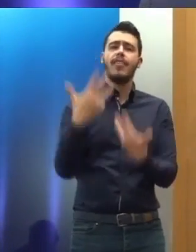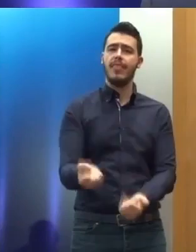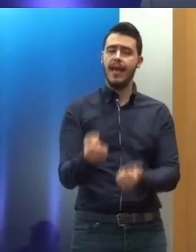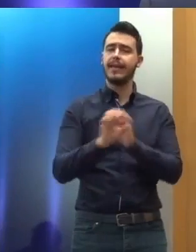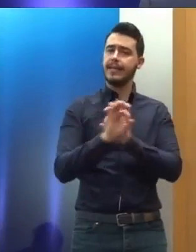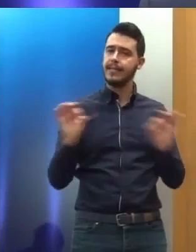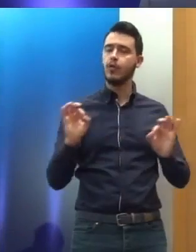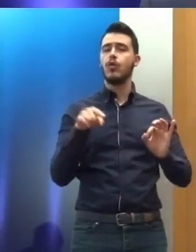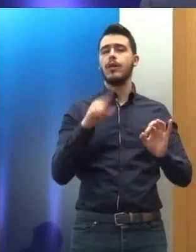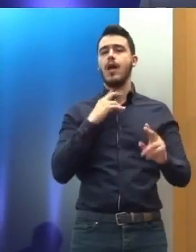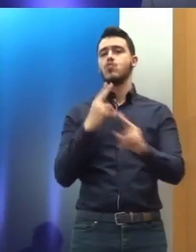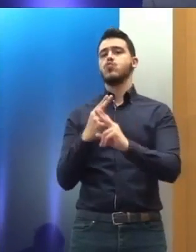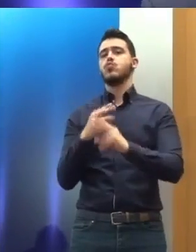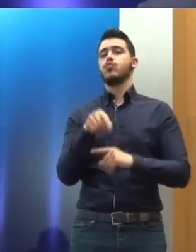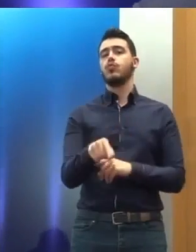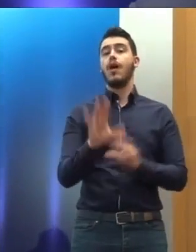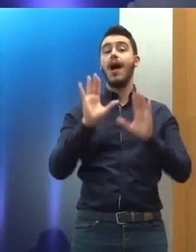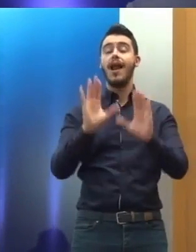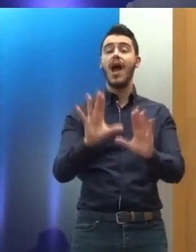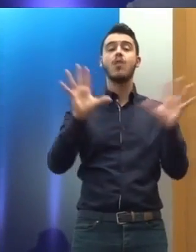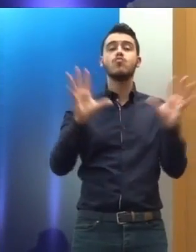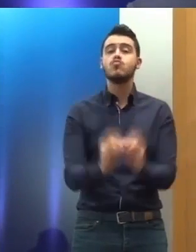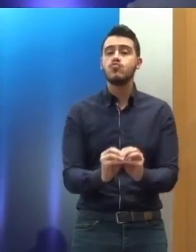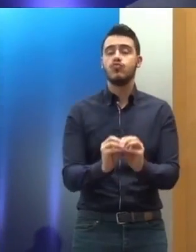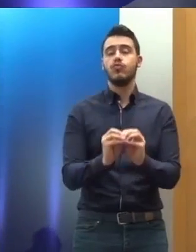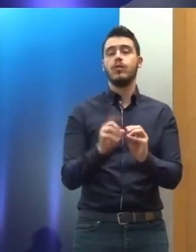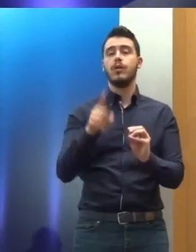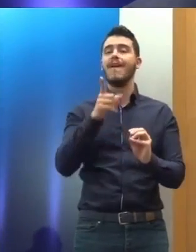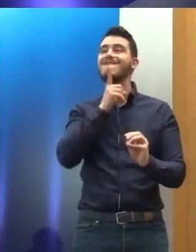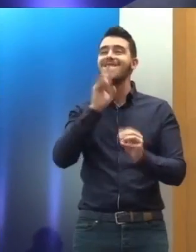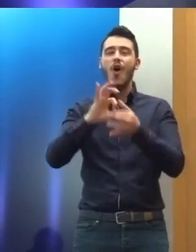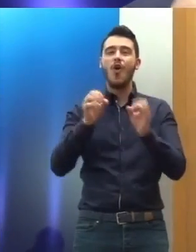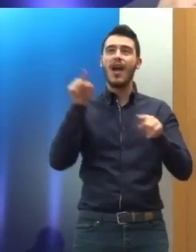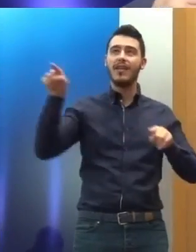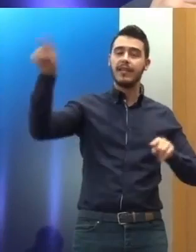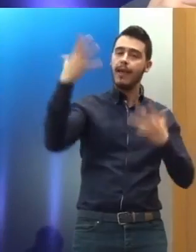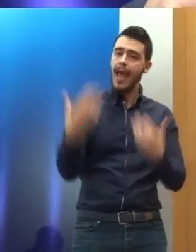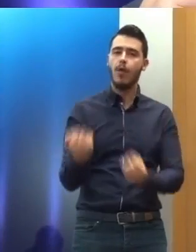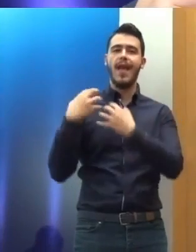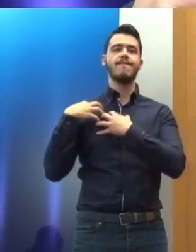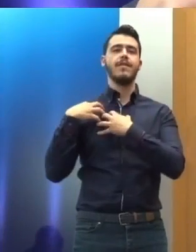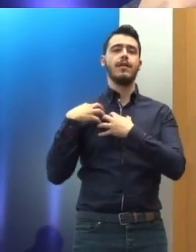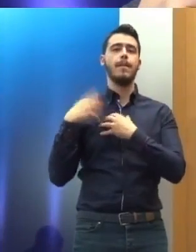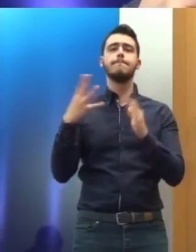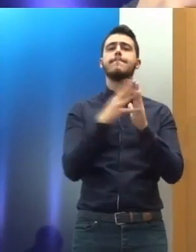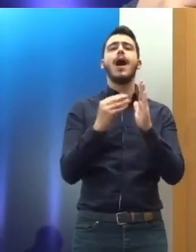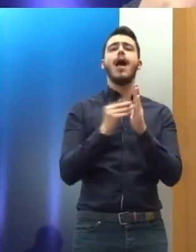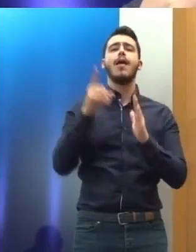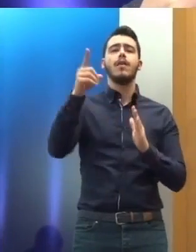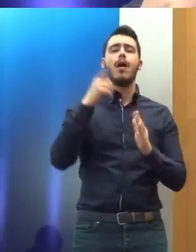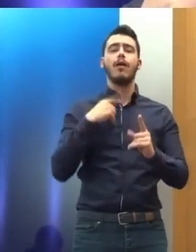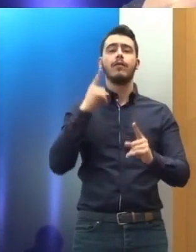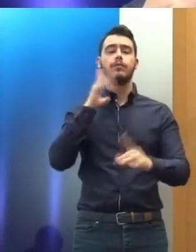των συστάσεων αυτών, έχουν να κάνουν κάποια πράγματα και τα ίδια τα όργανα. Δηλαδή, όταν καταφέρνουν να πιάσουν το